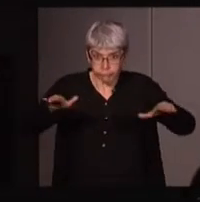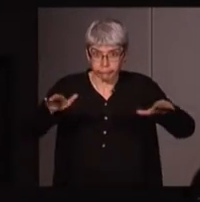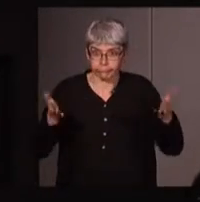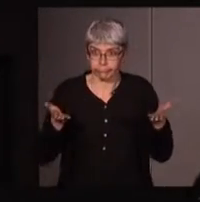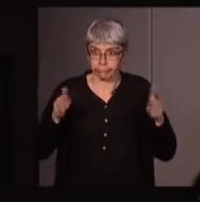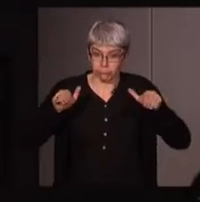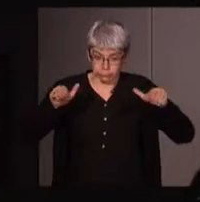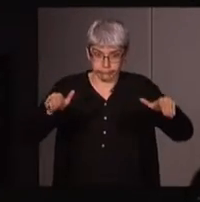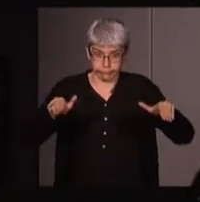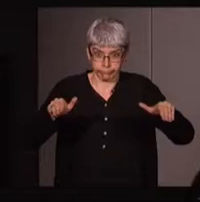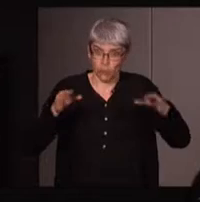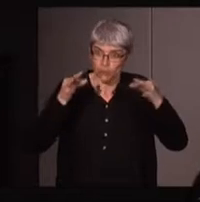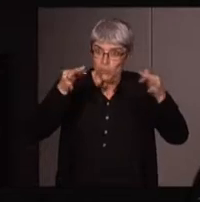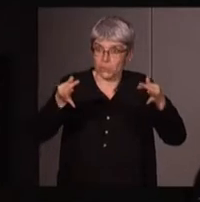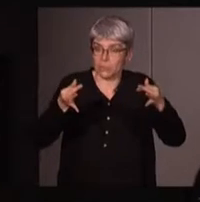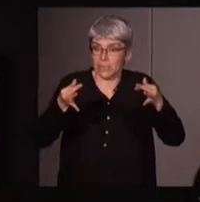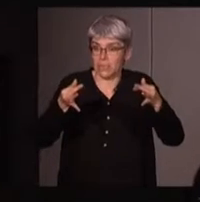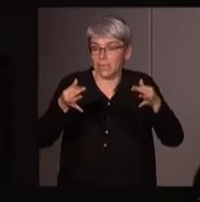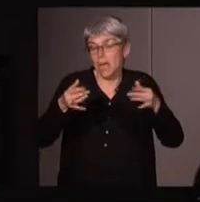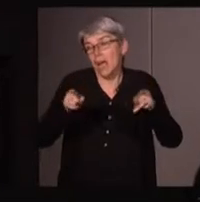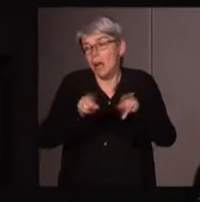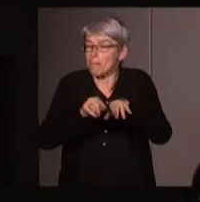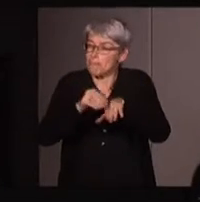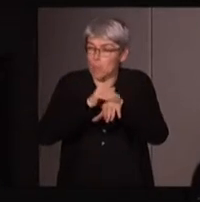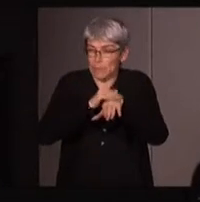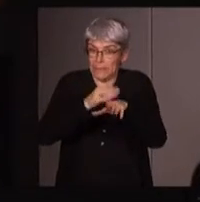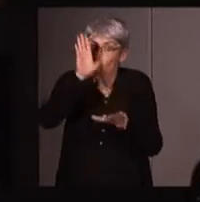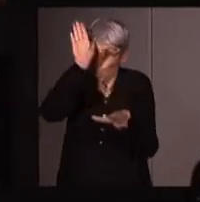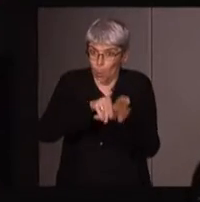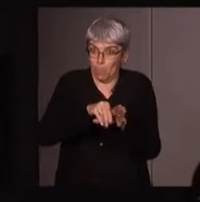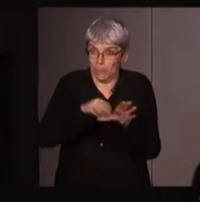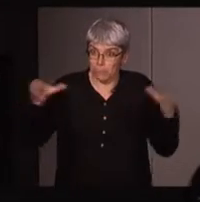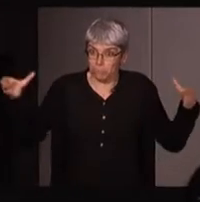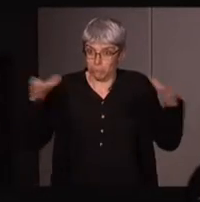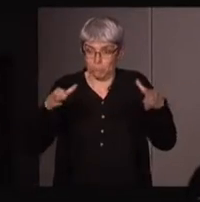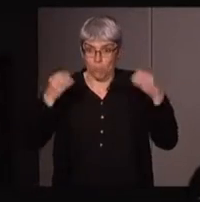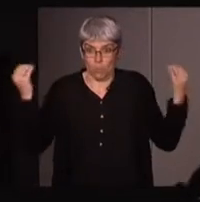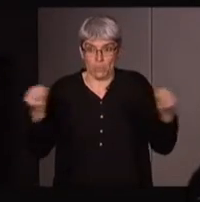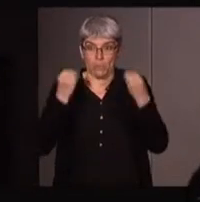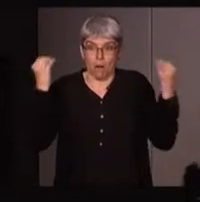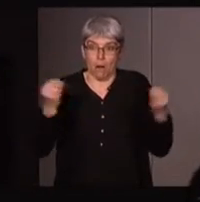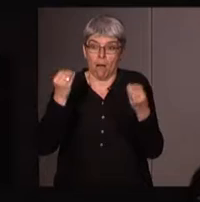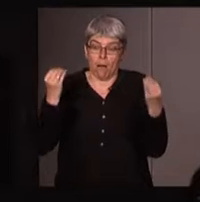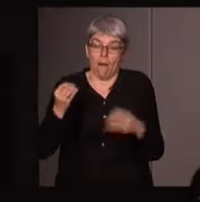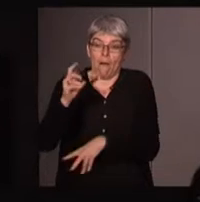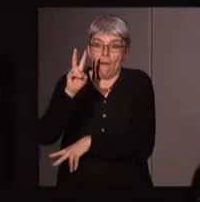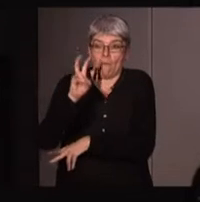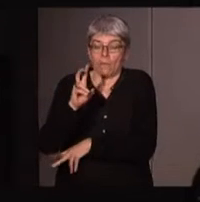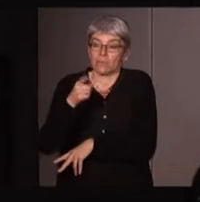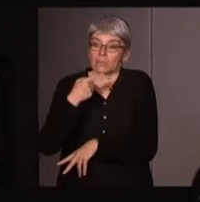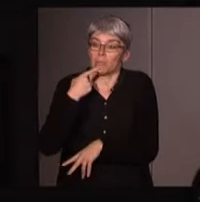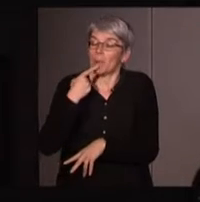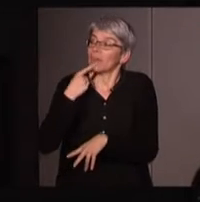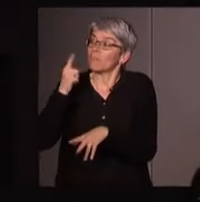courants, de deux, on pourrait dire, de deux sensibilités, même quasi politiques, au sein même de ces mobilisations dont Bénédicte a